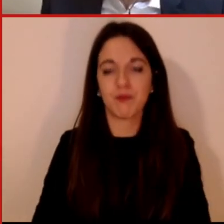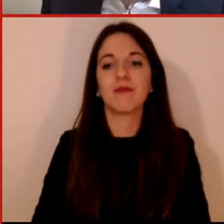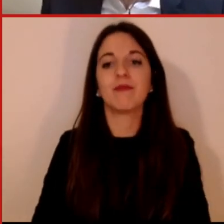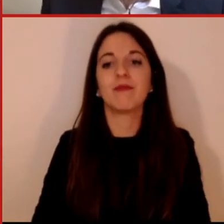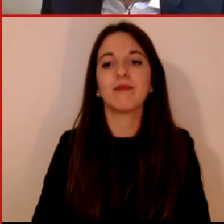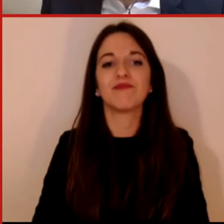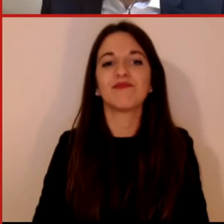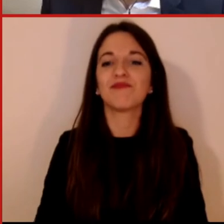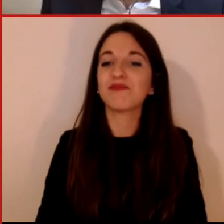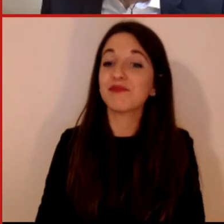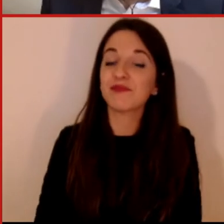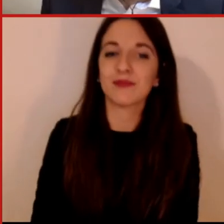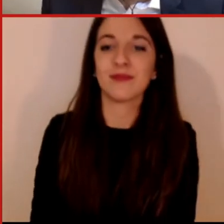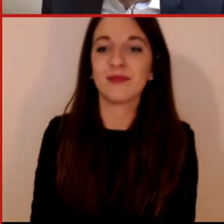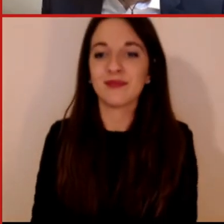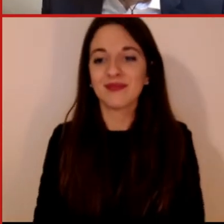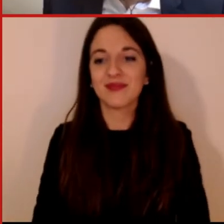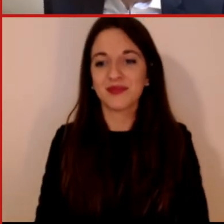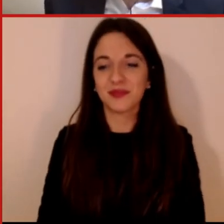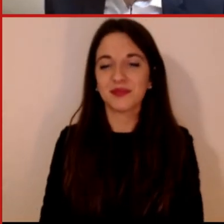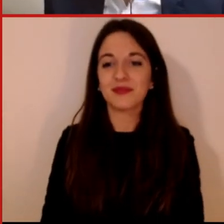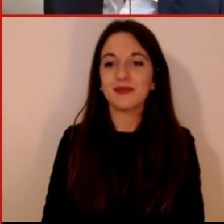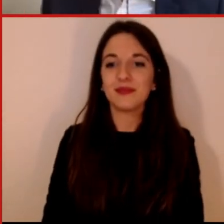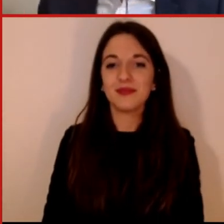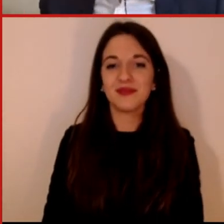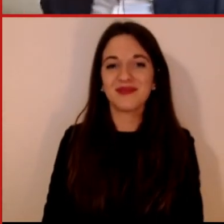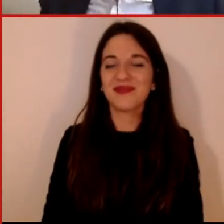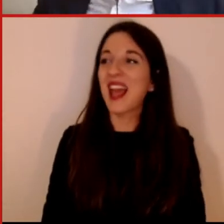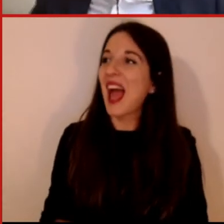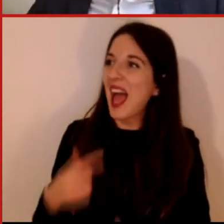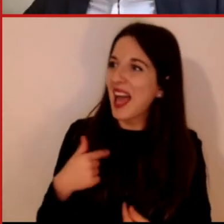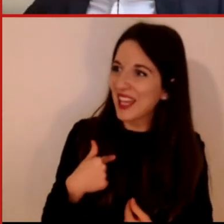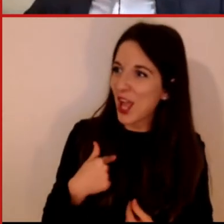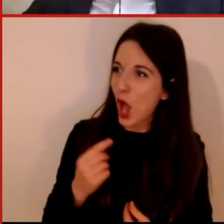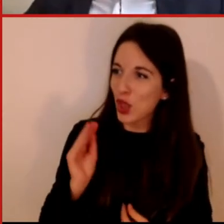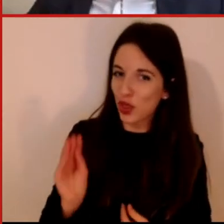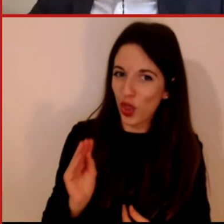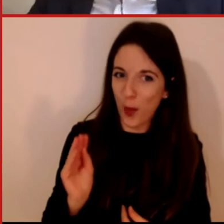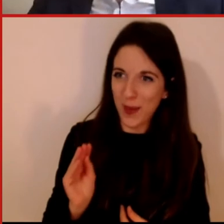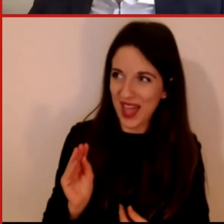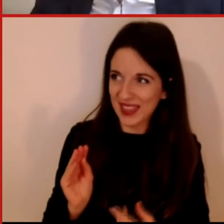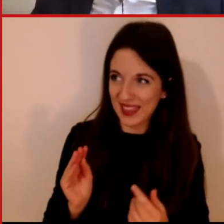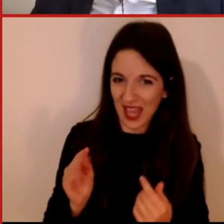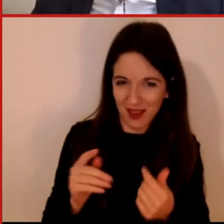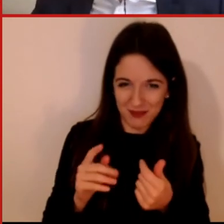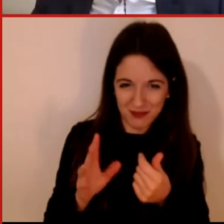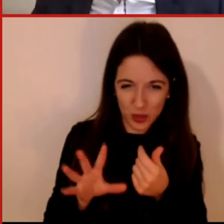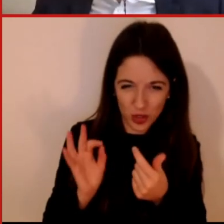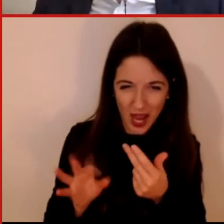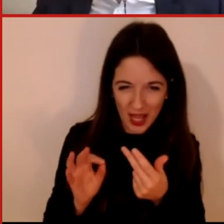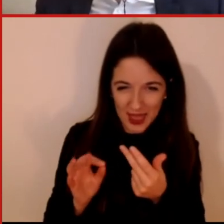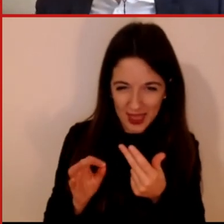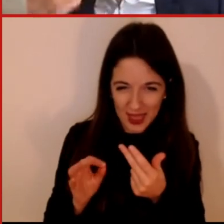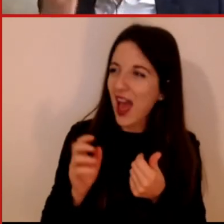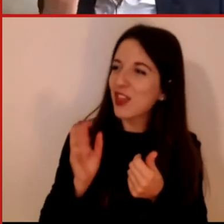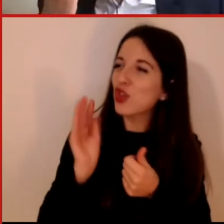moderazione, muovo tra la domanda numero 19 e la domanda numero 24 e continuo a scorrerle avanti e indietro per cercare